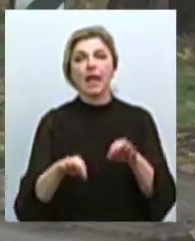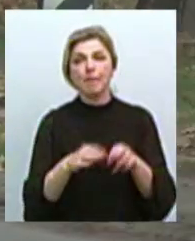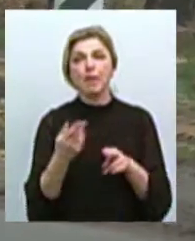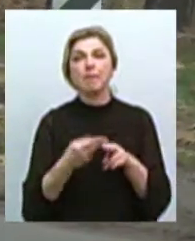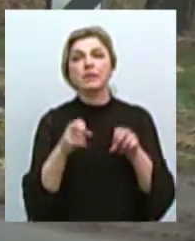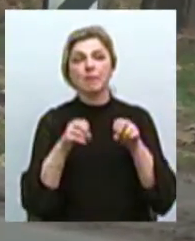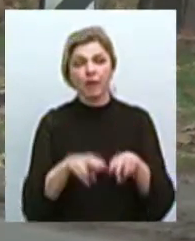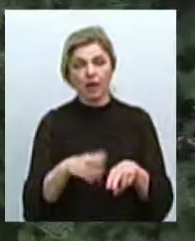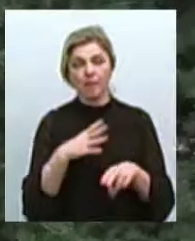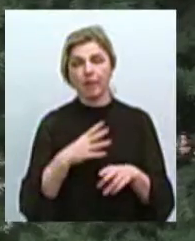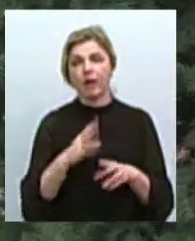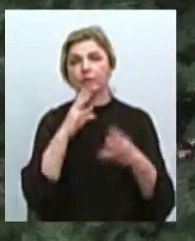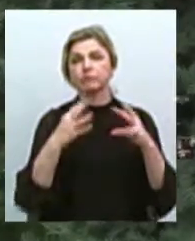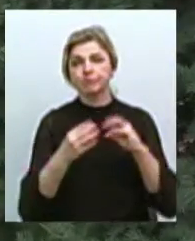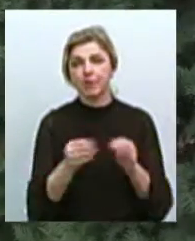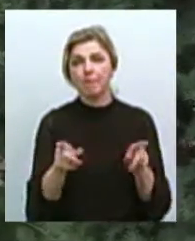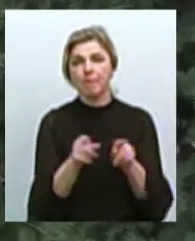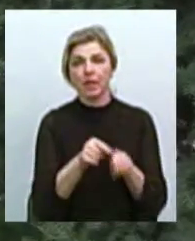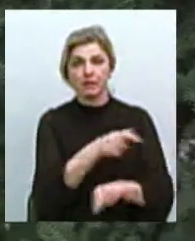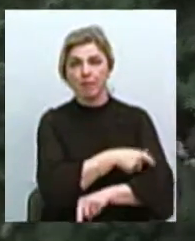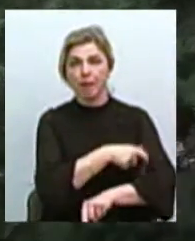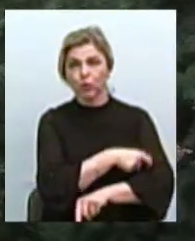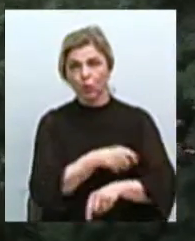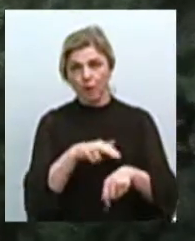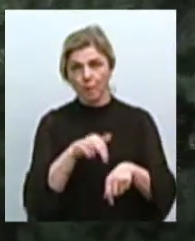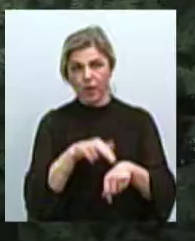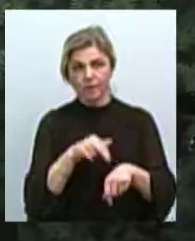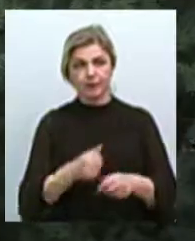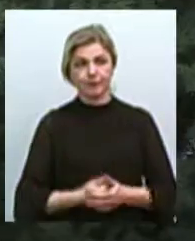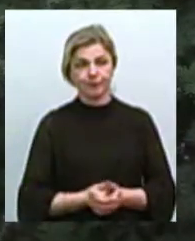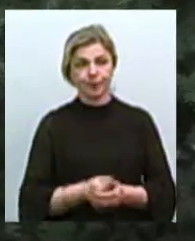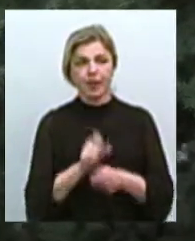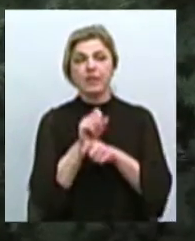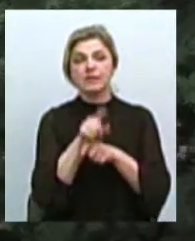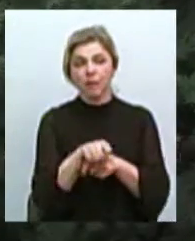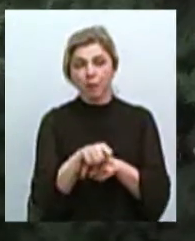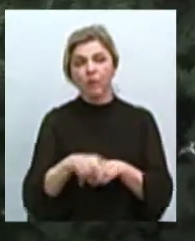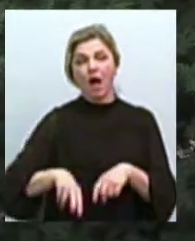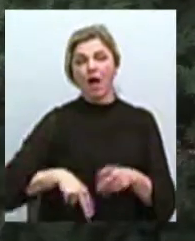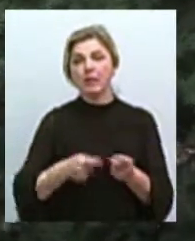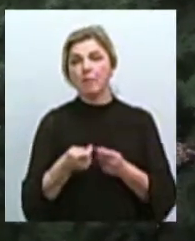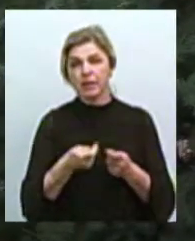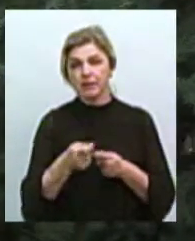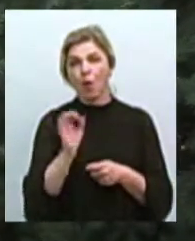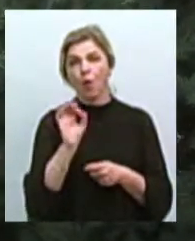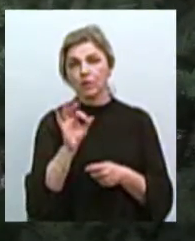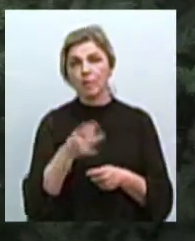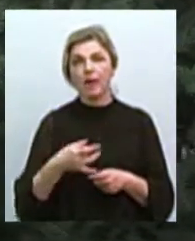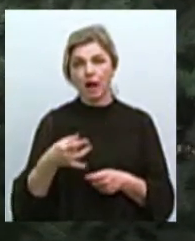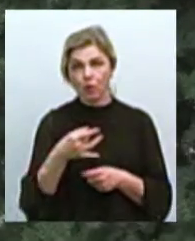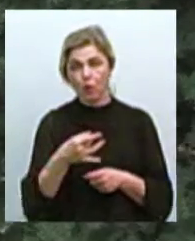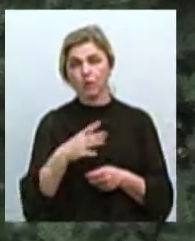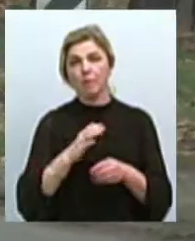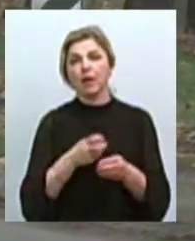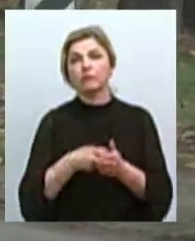узгодили з патрульною поліцією. Замовник, адміністрація корабельного району надіслала до